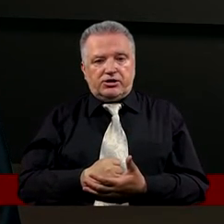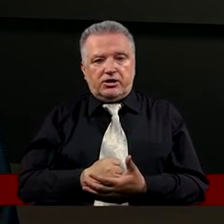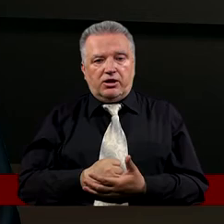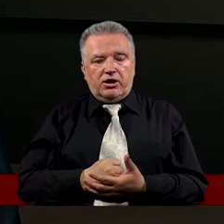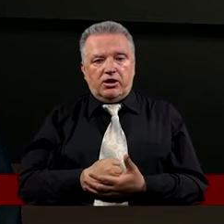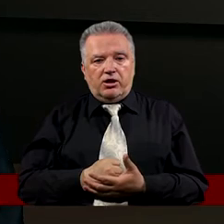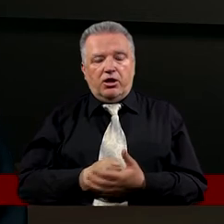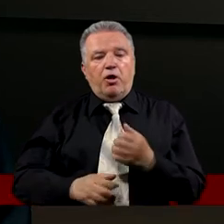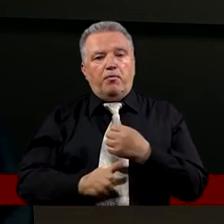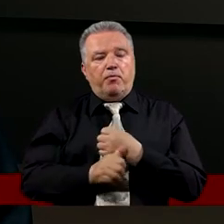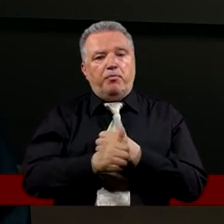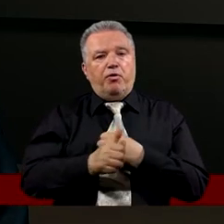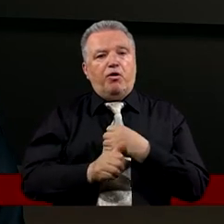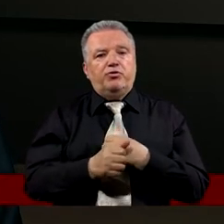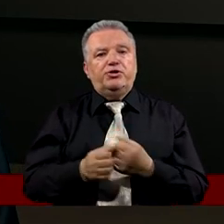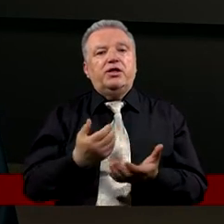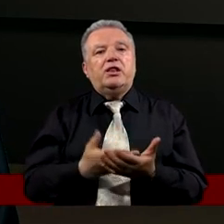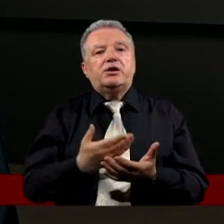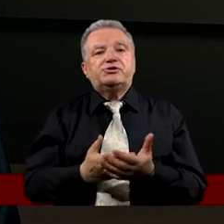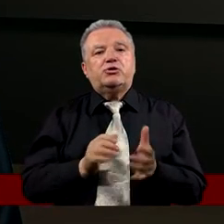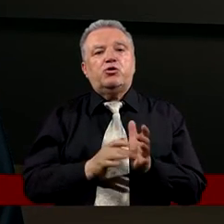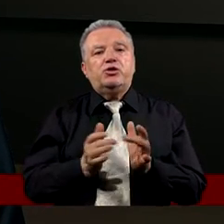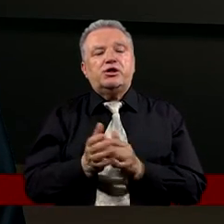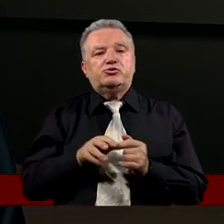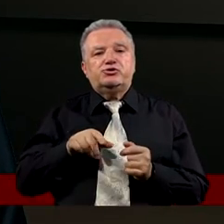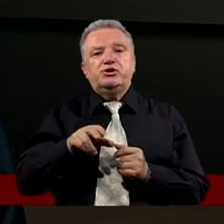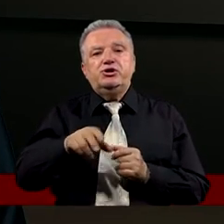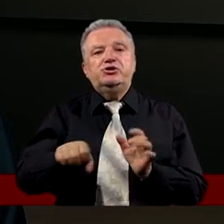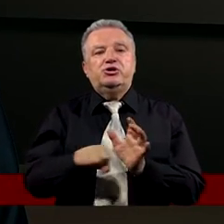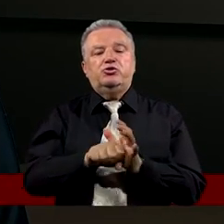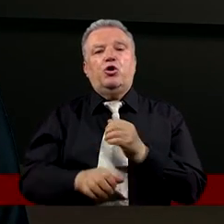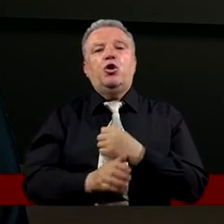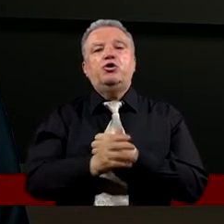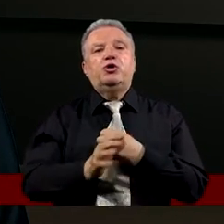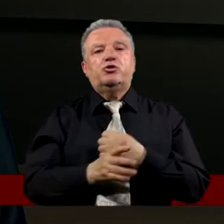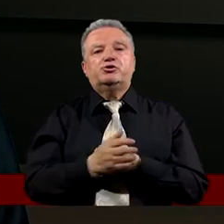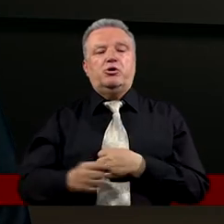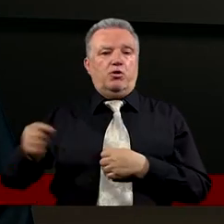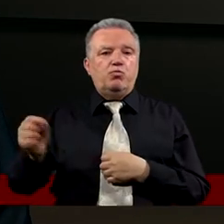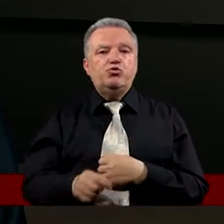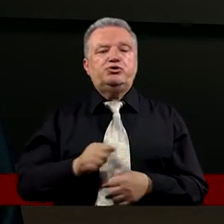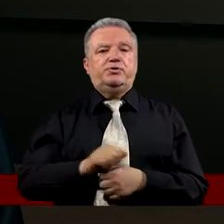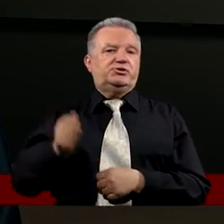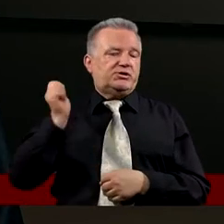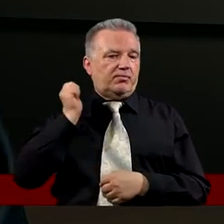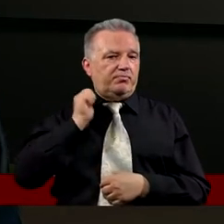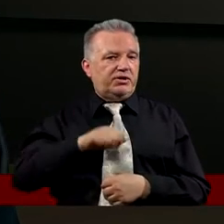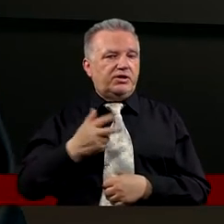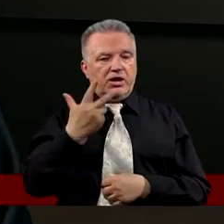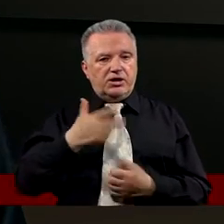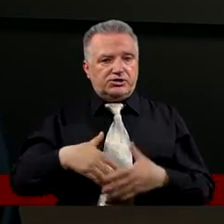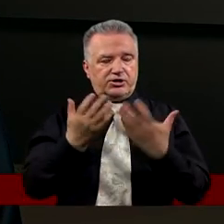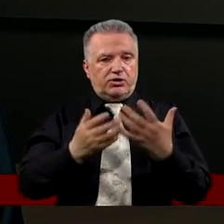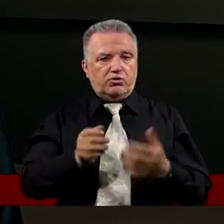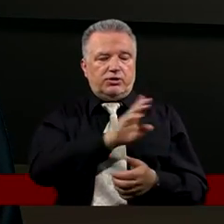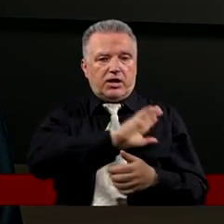Wyjawiony powód Dla którego Chrystus zdąża Do Jerozolimy Musi być zabity Ale trzeciego